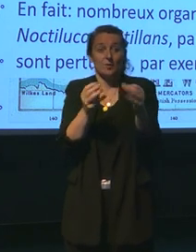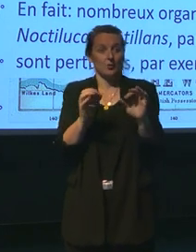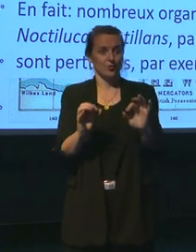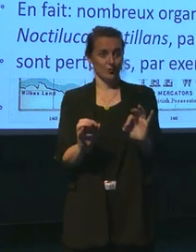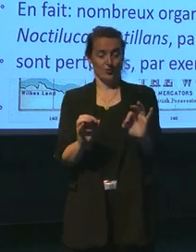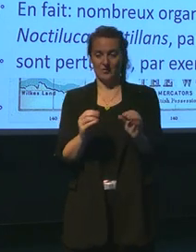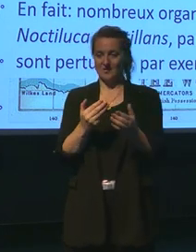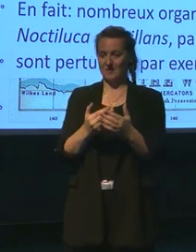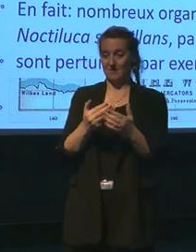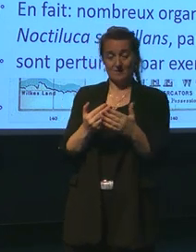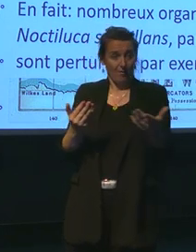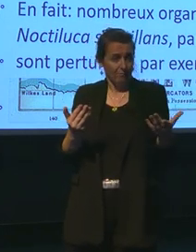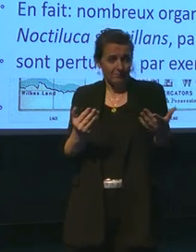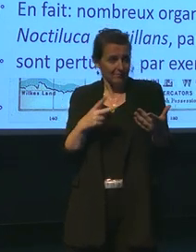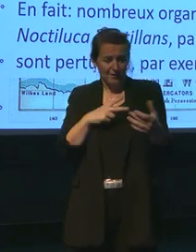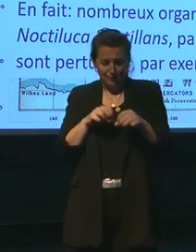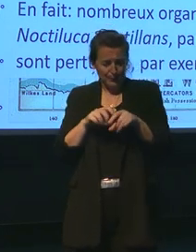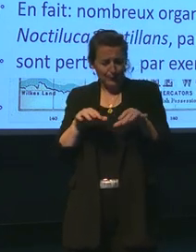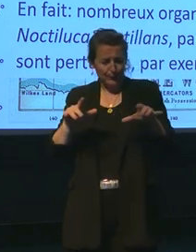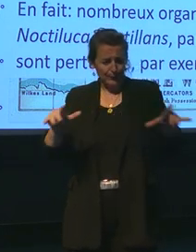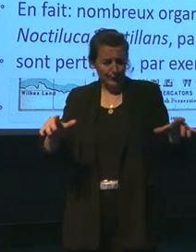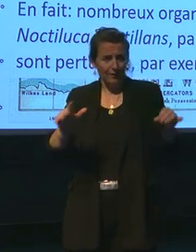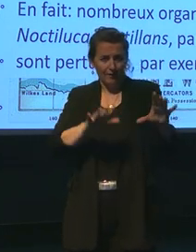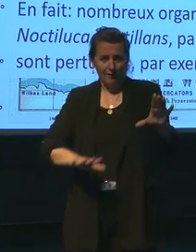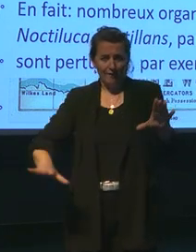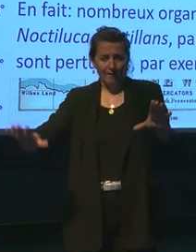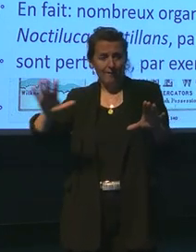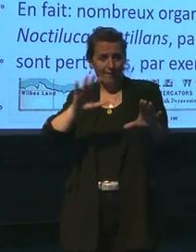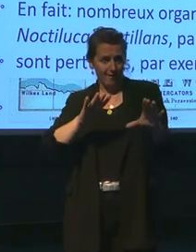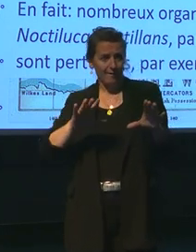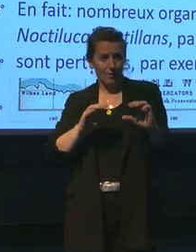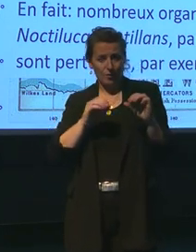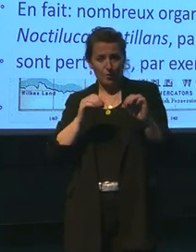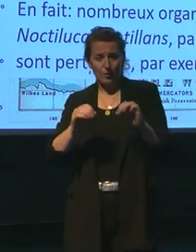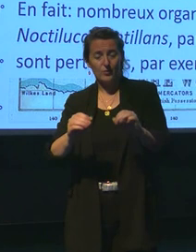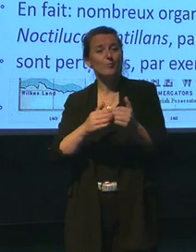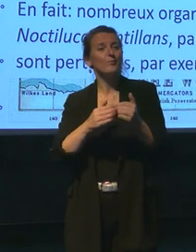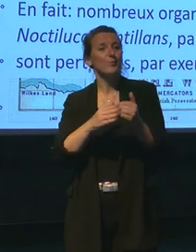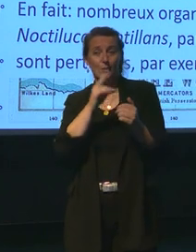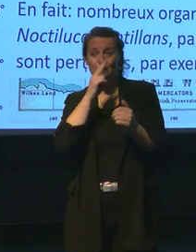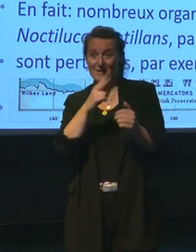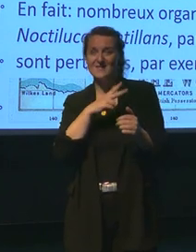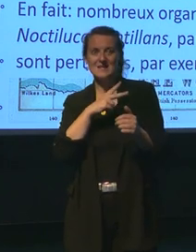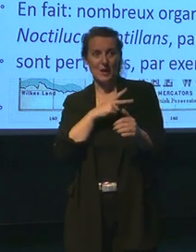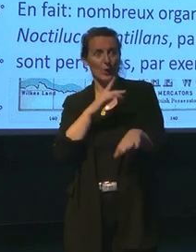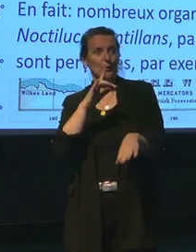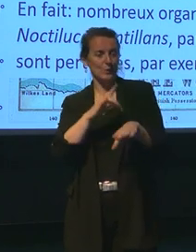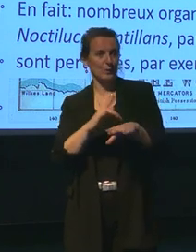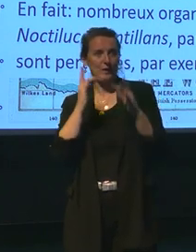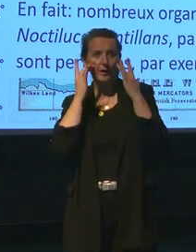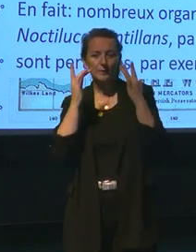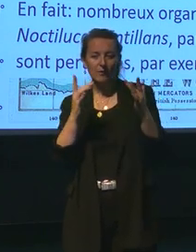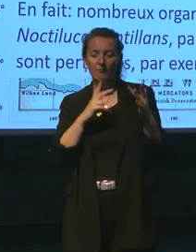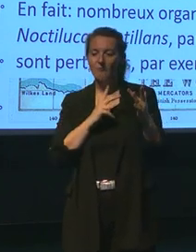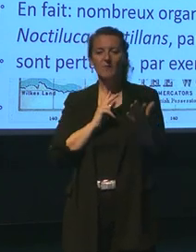un phénomène très répandu de l'océan. L'expérience, on rate de l'Est, il est arrivé effectivement d